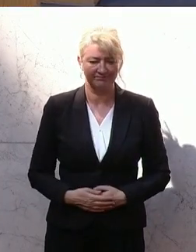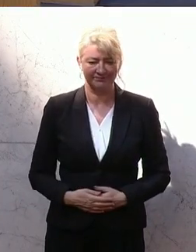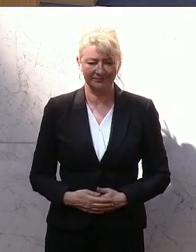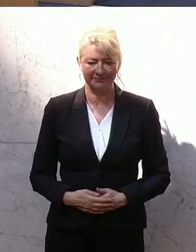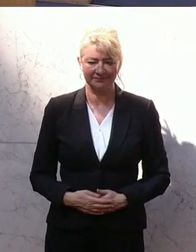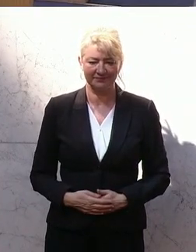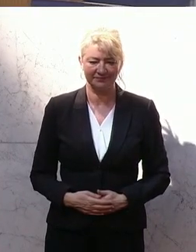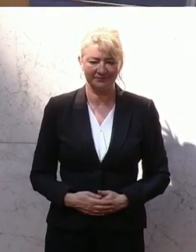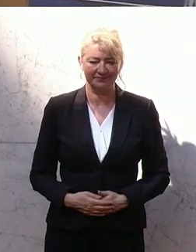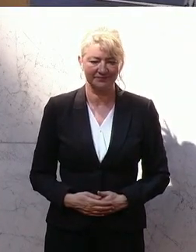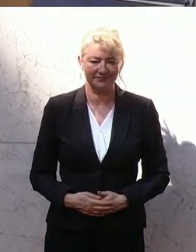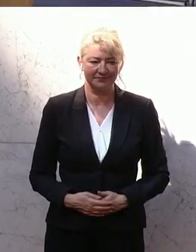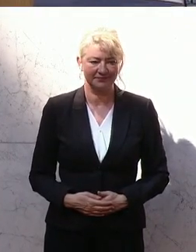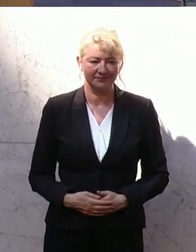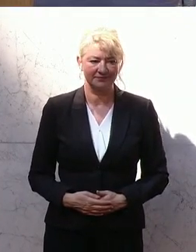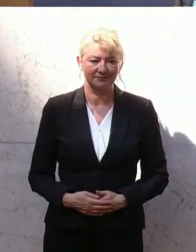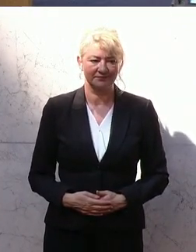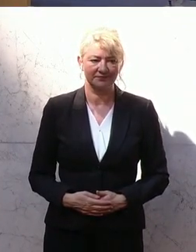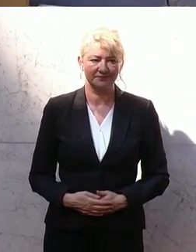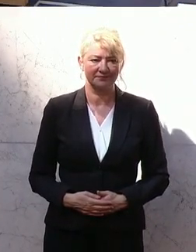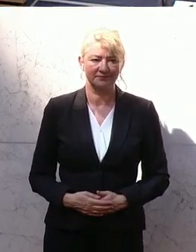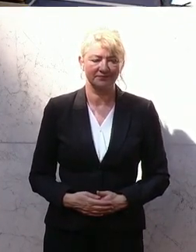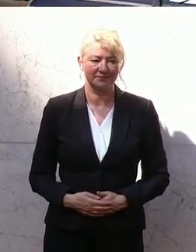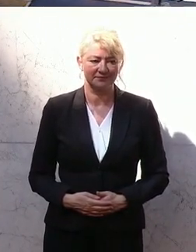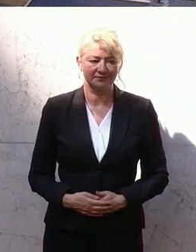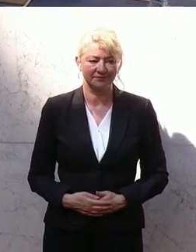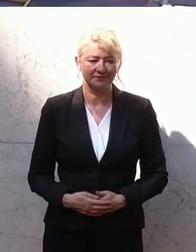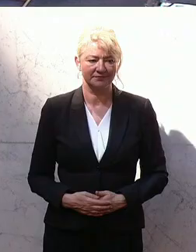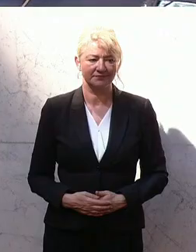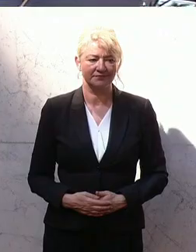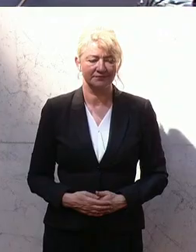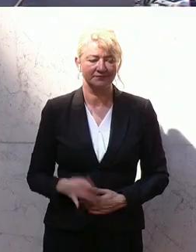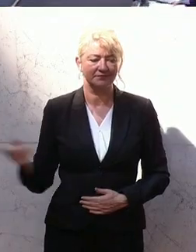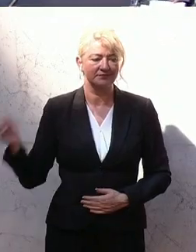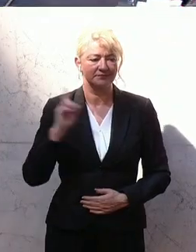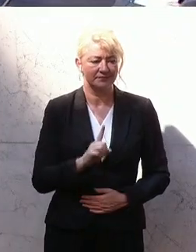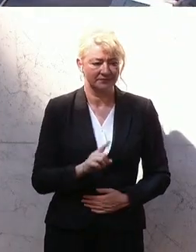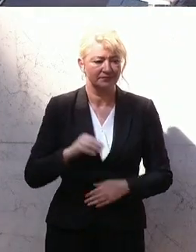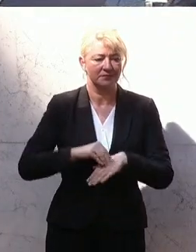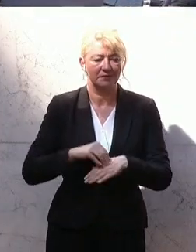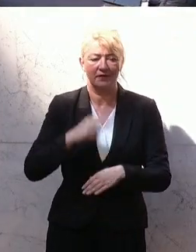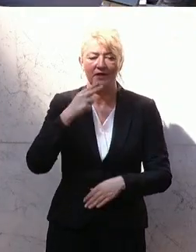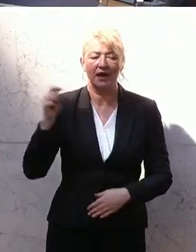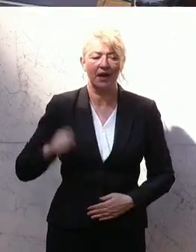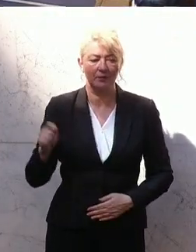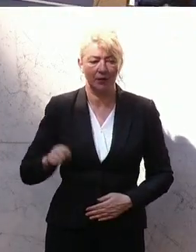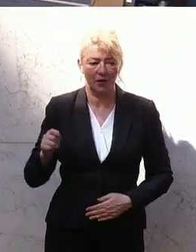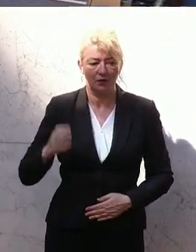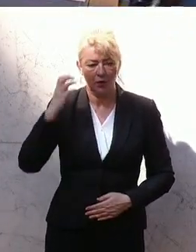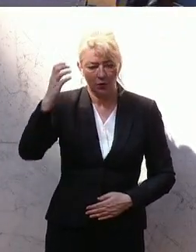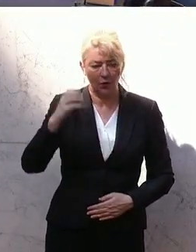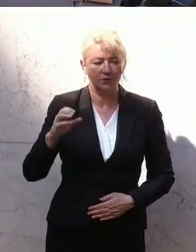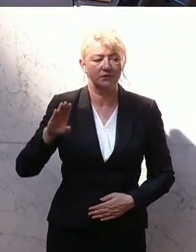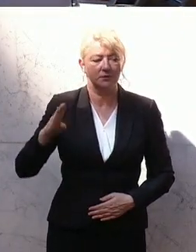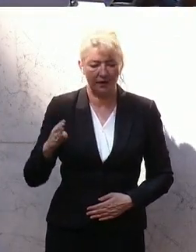Martin Bolaschek, der Bildungsminister von der ÖVP. Es gäbe 300 neue Ausbildungsplätze pro Jahr im Bereich Elementarpädagogik.